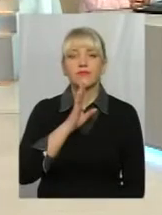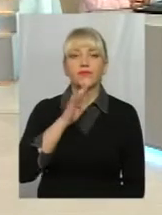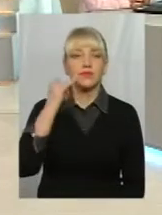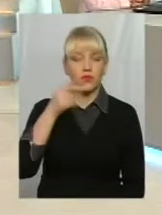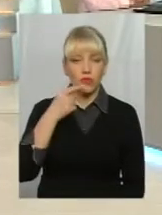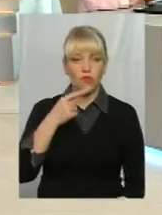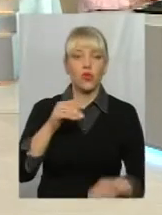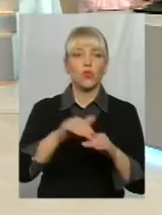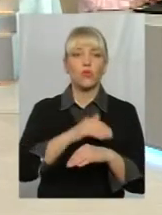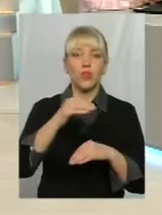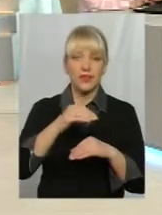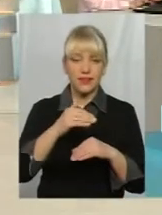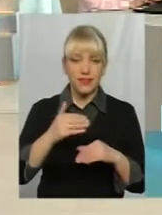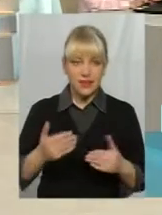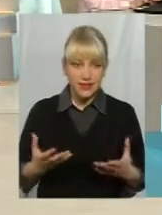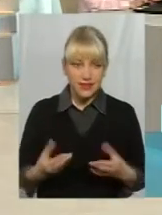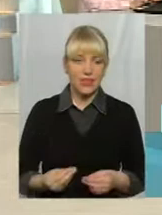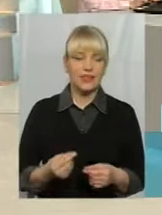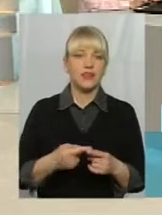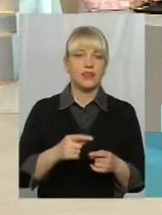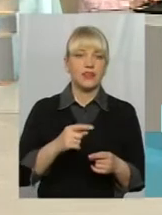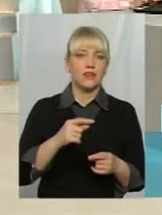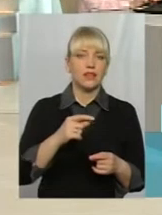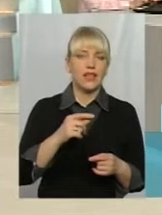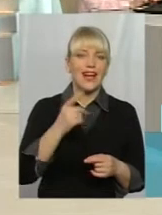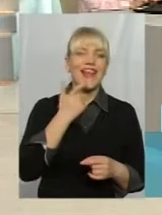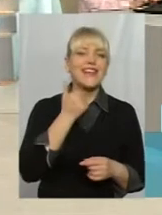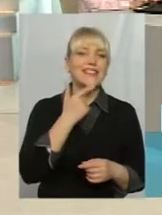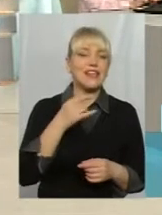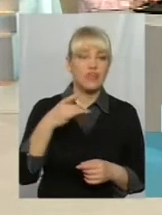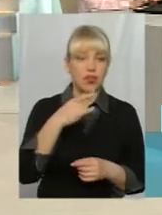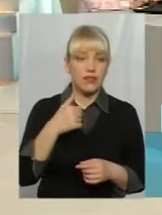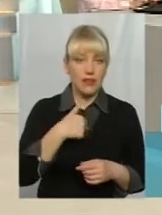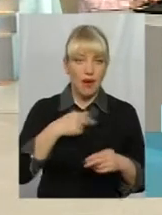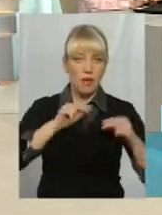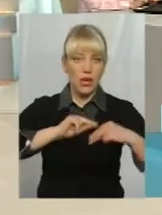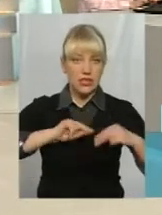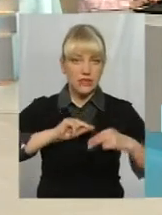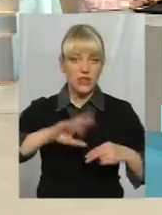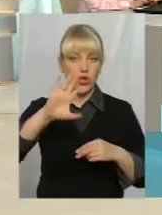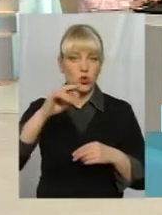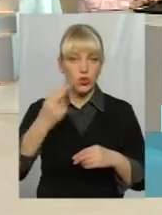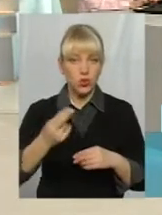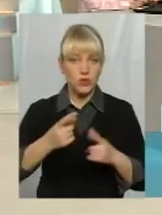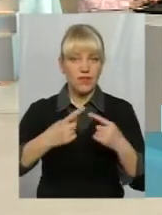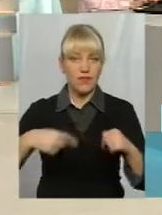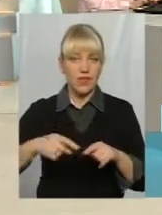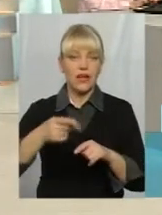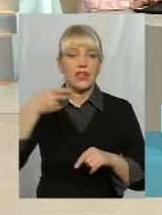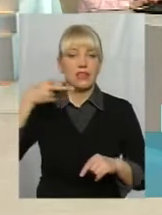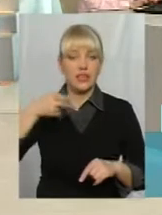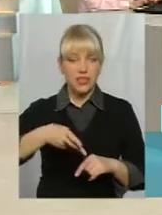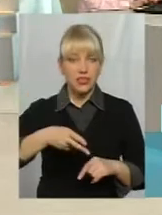Кутюжинці, Красилівський район. Моя фаміляє Мусійченко. Я як працівник соцсфери в 2007 році